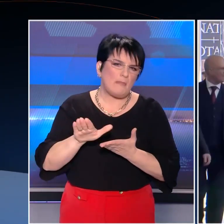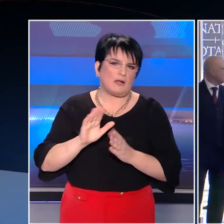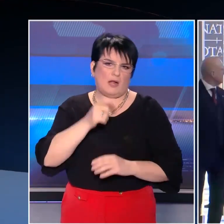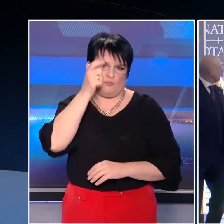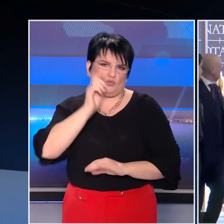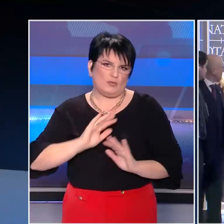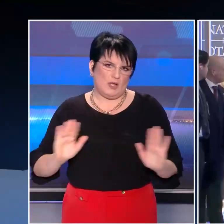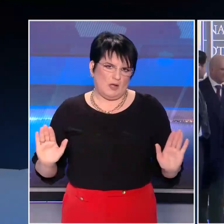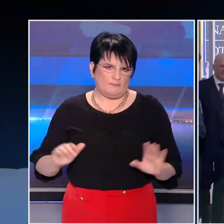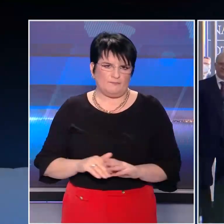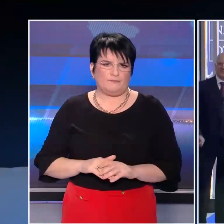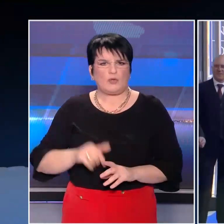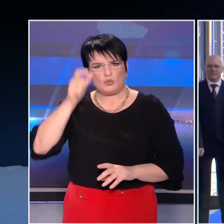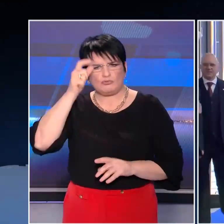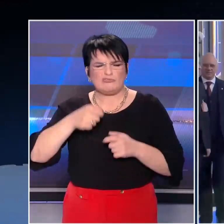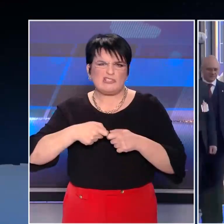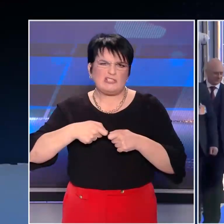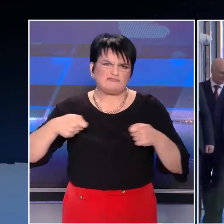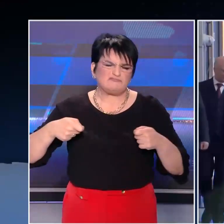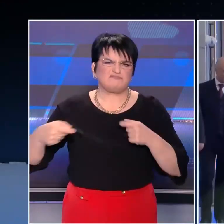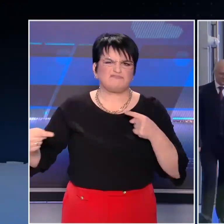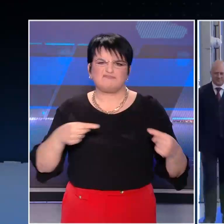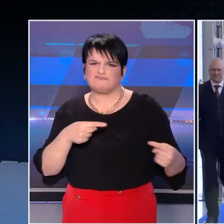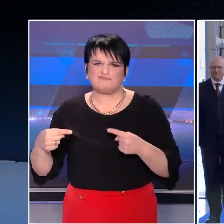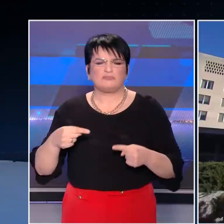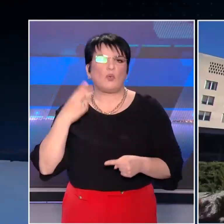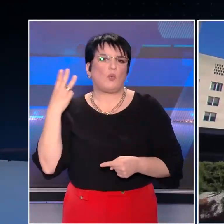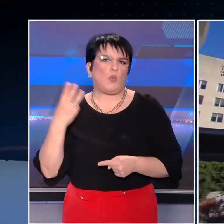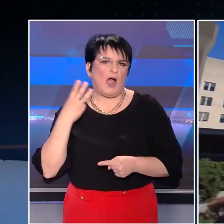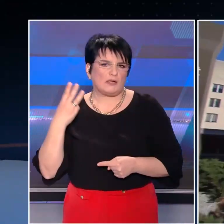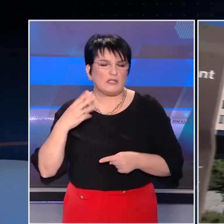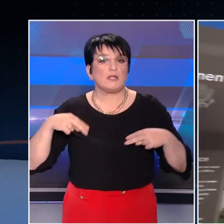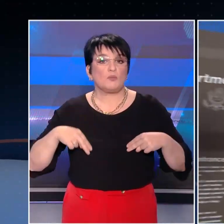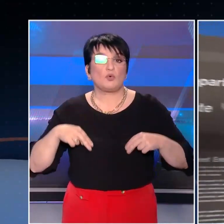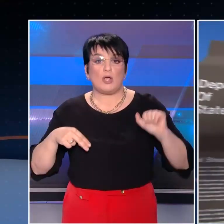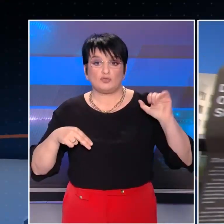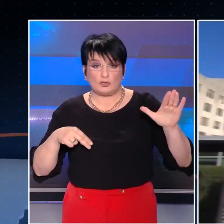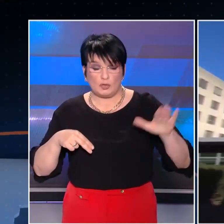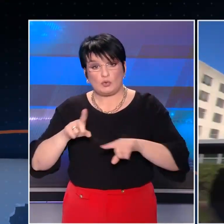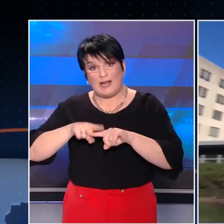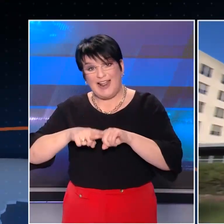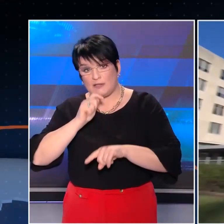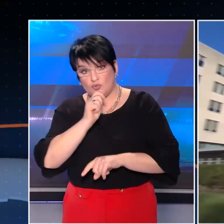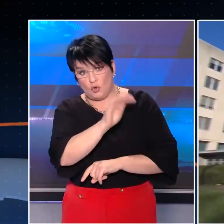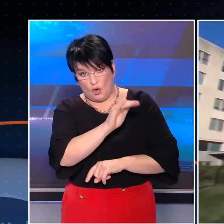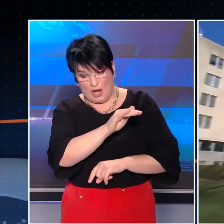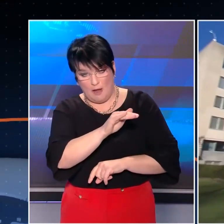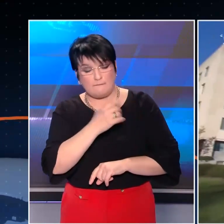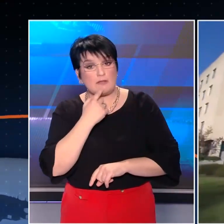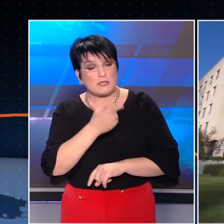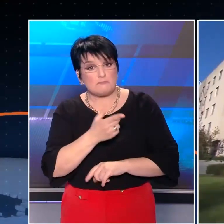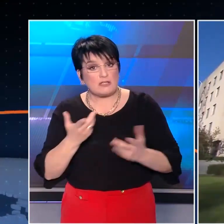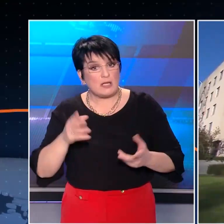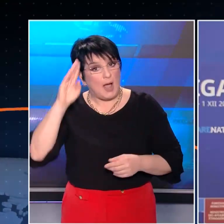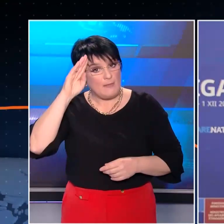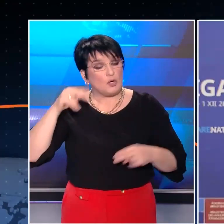Με την Άγγυρα να τραβάει στα άκρα το σκηνή στις σχέσεις της με την Ουάσιγκτον το State Department σε ερώτηση Ελλήνων ανταποκριτών δεν επιβεβαιώνει